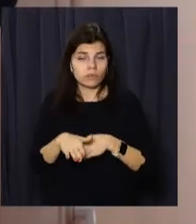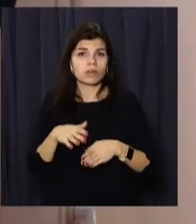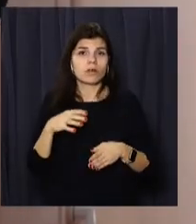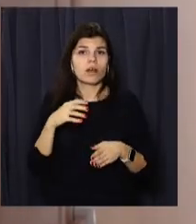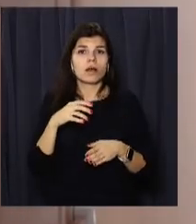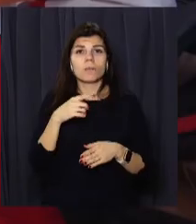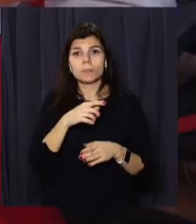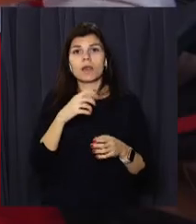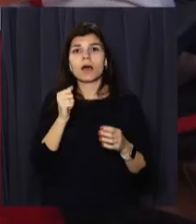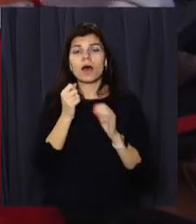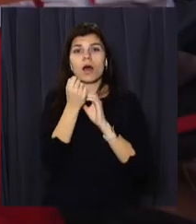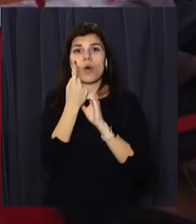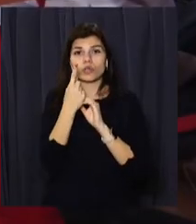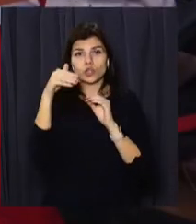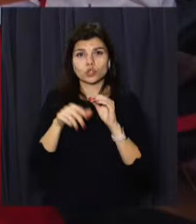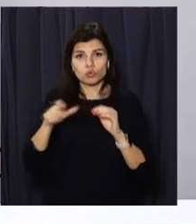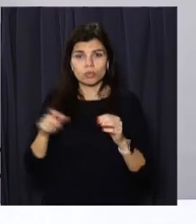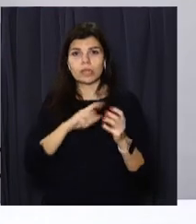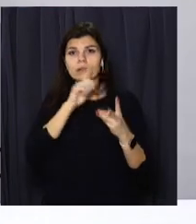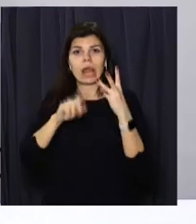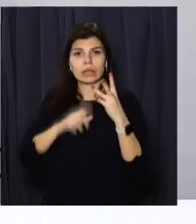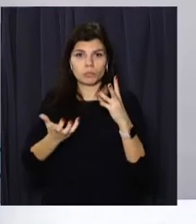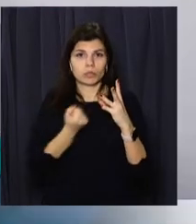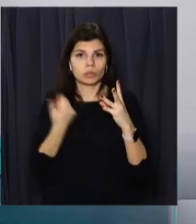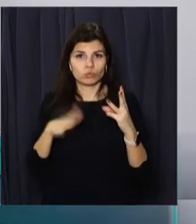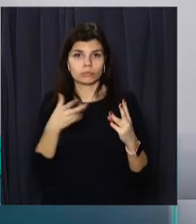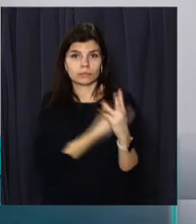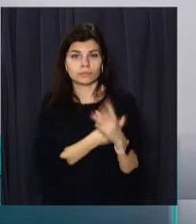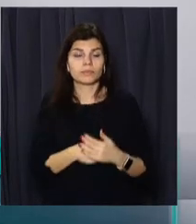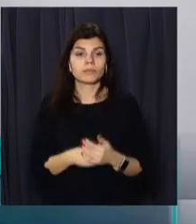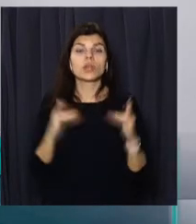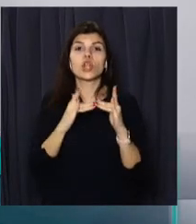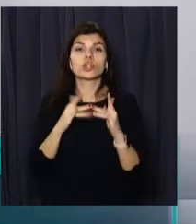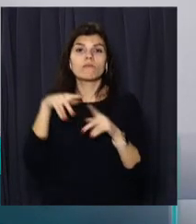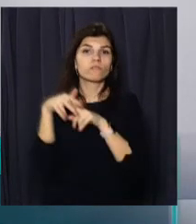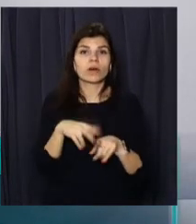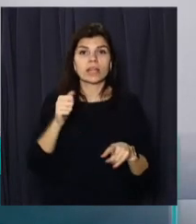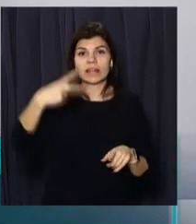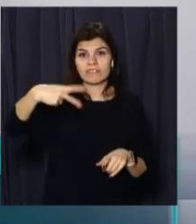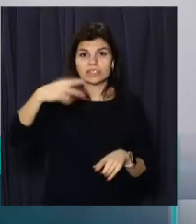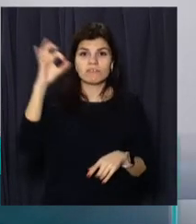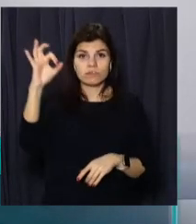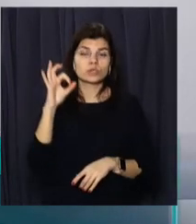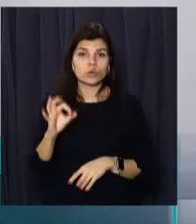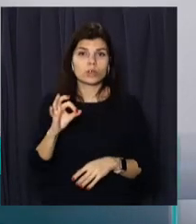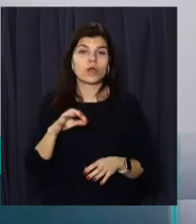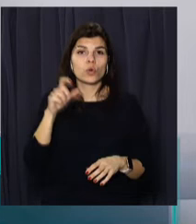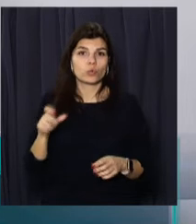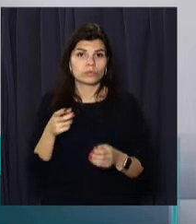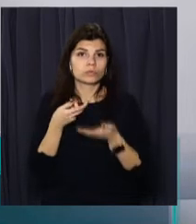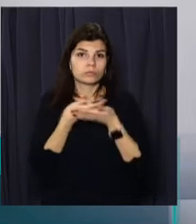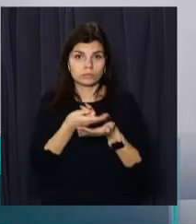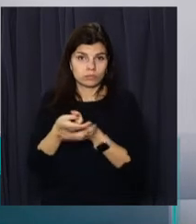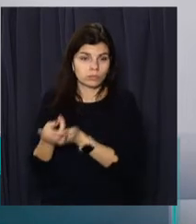дозу отримали понад 11 тисяч жителів. Ліжка завантажені на 20% пацієнти на них. На